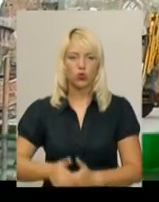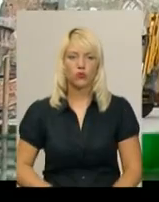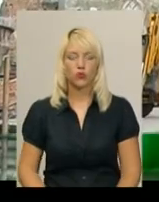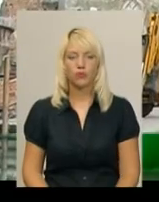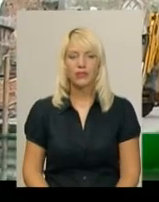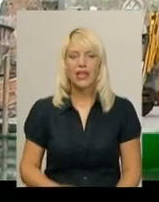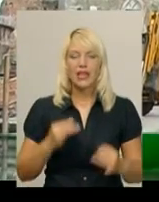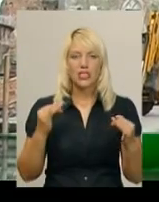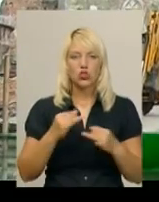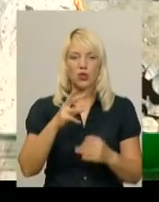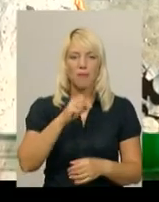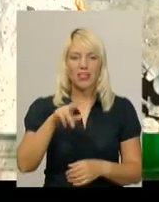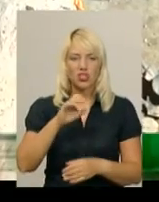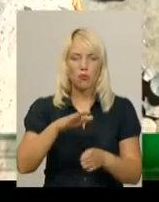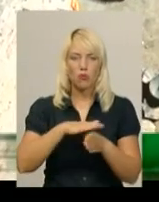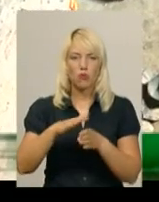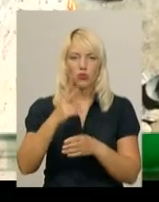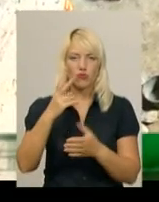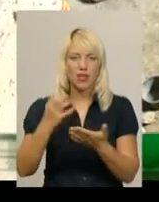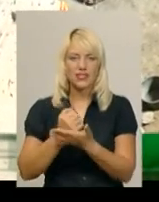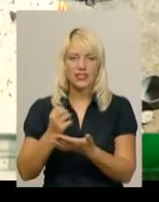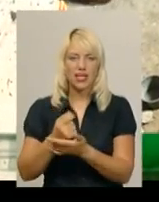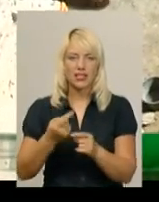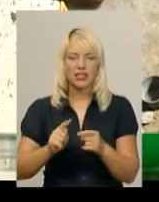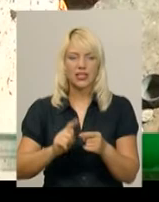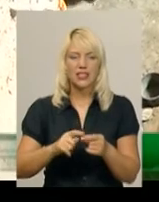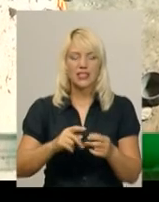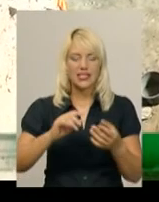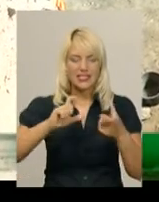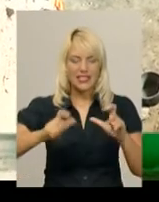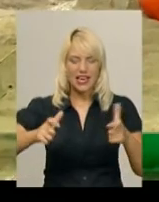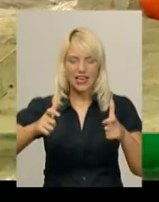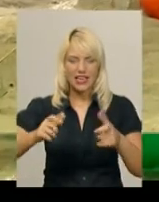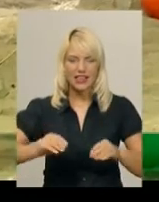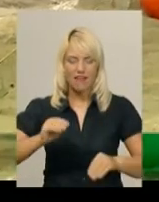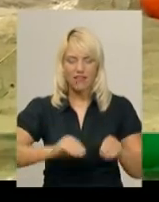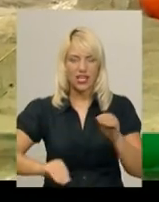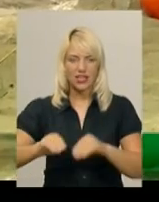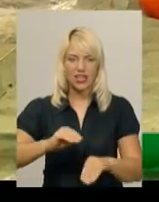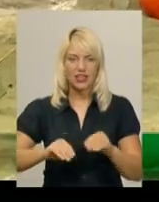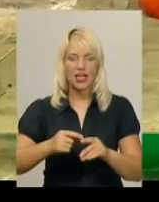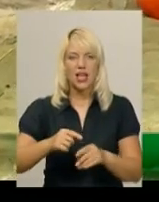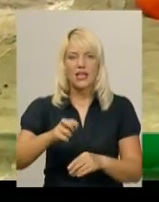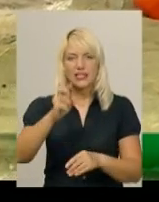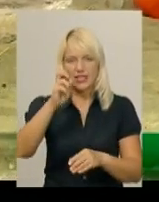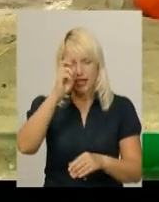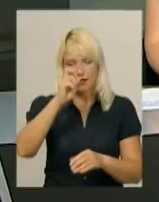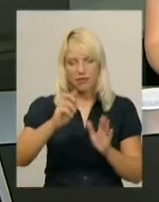Історичний межибіж поповнився двома знахідками. Цегляна викладка та пішній кахлі з гербовою символікою польського короля.